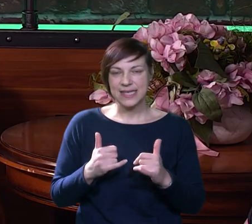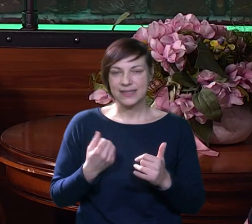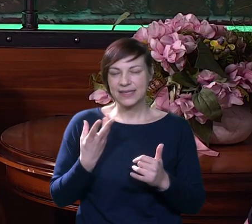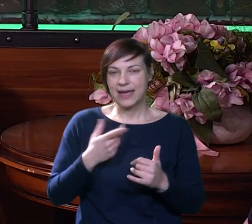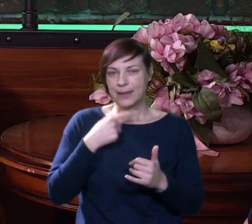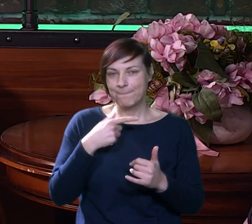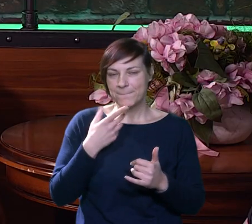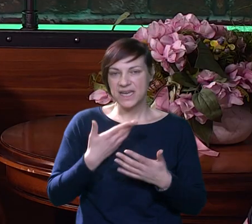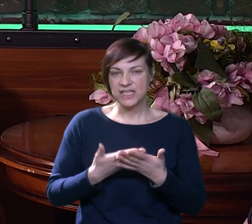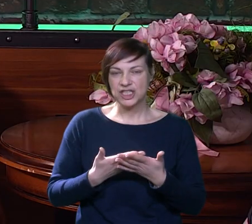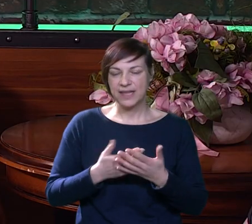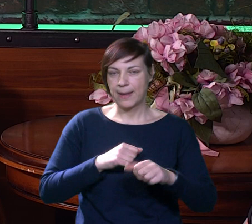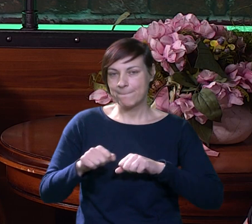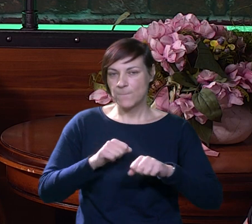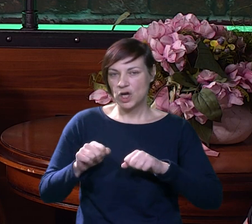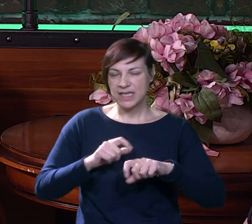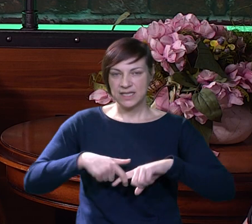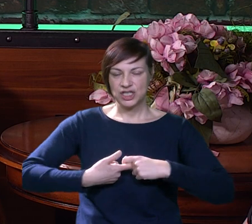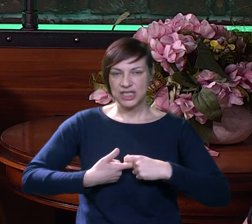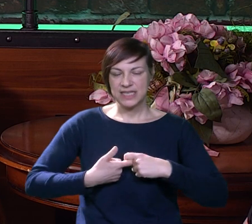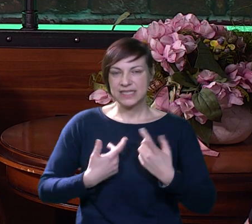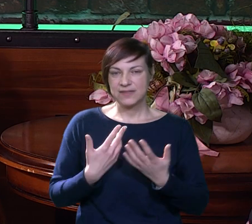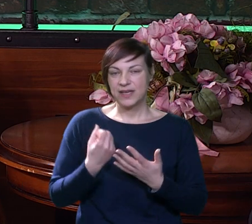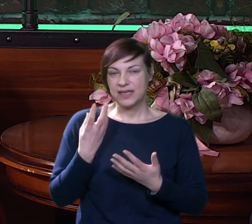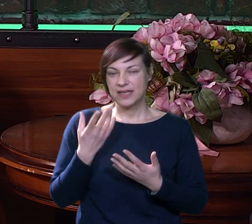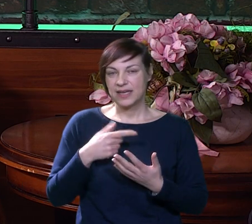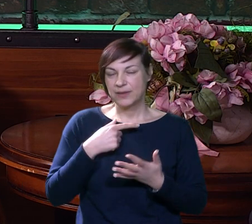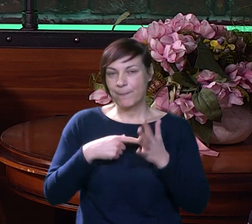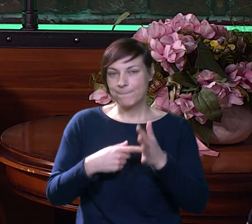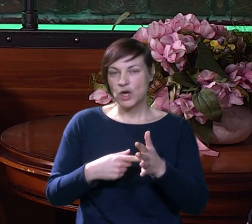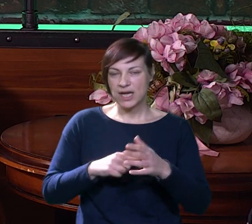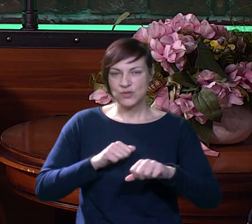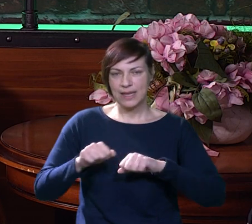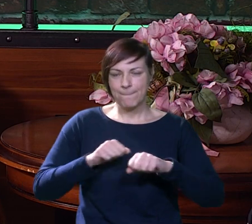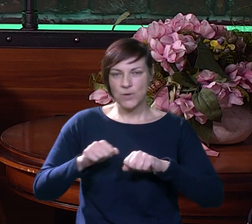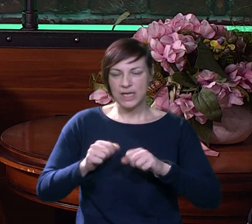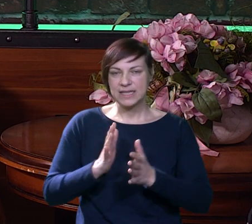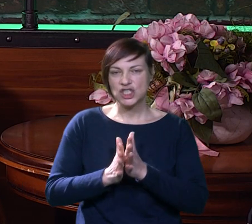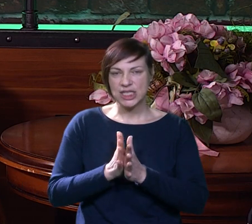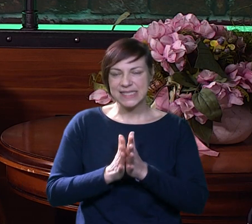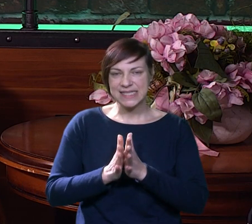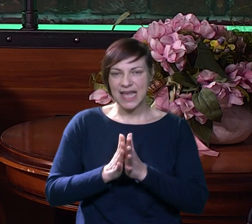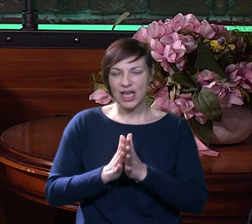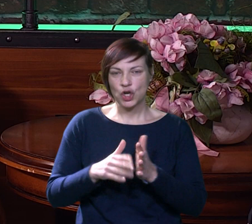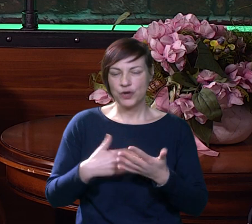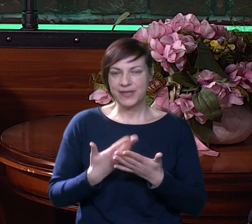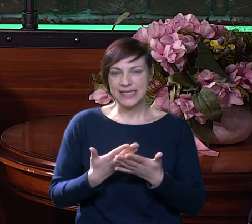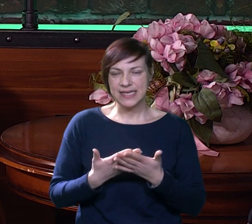Kad pričate neke političke stvari, pokazujete neke političke znakove,